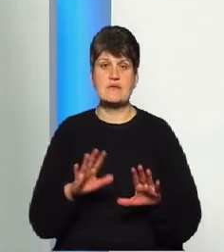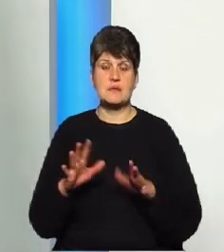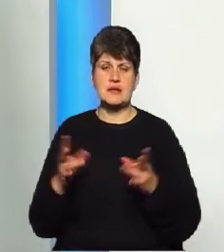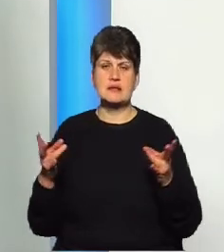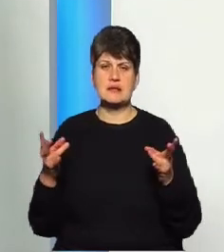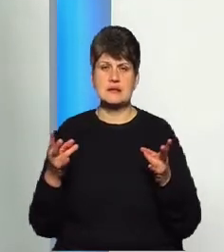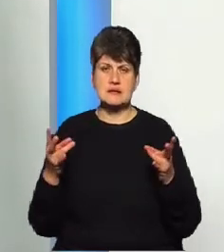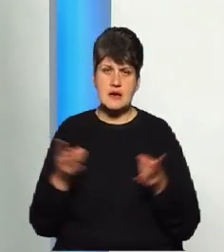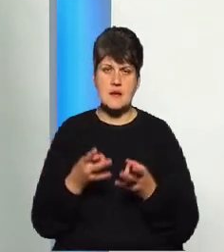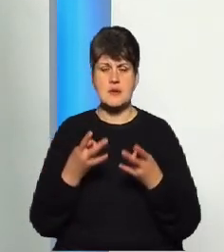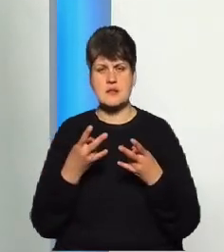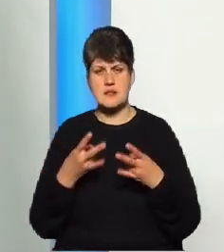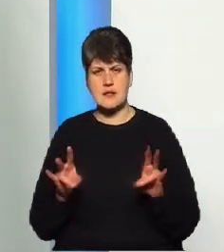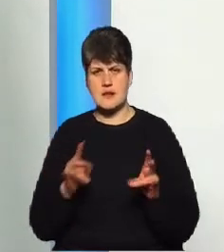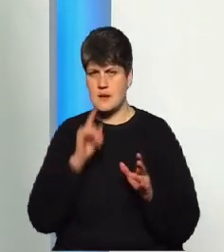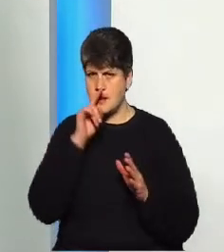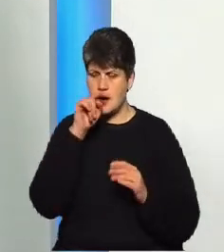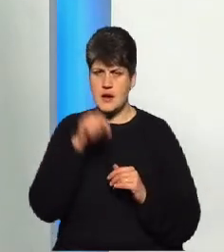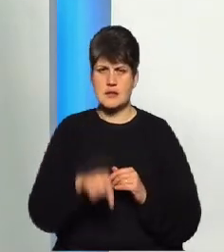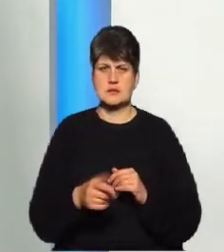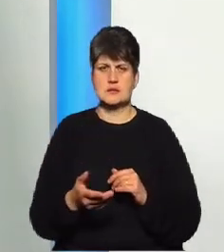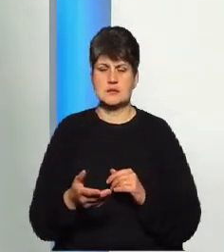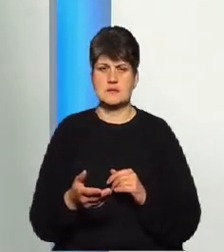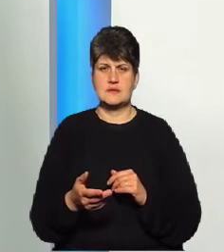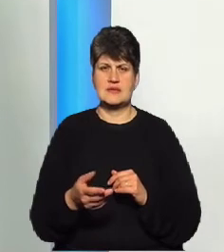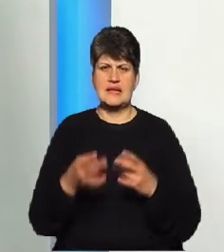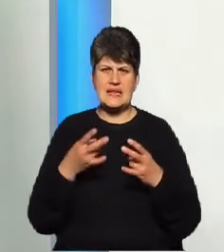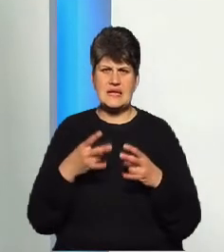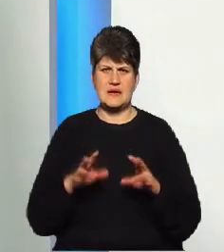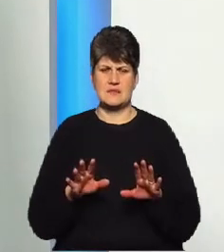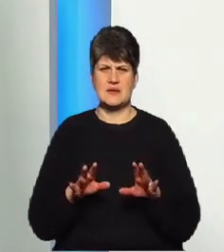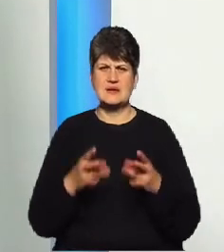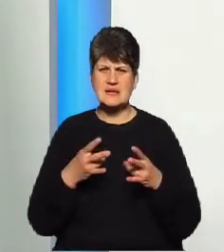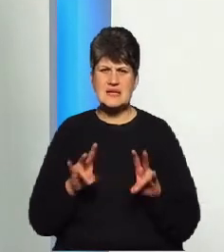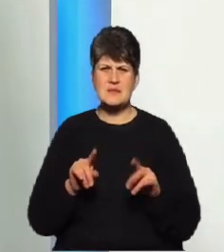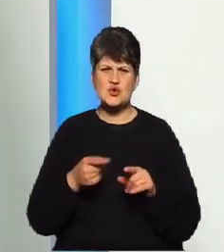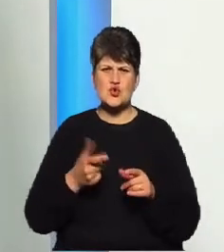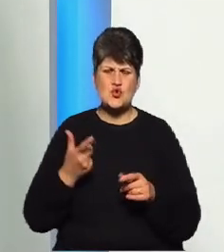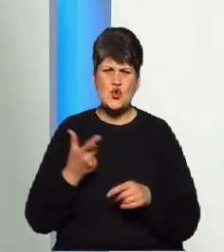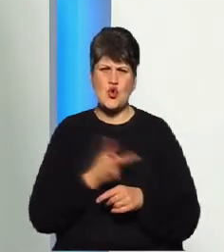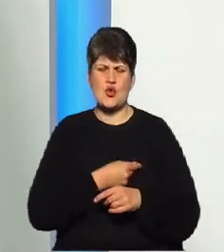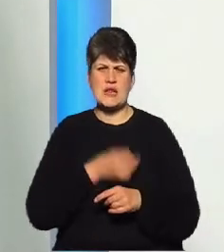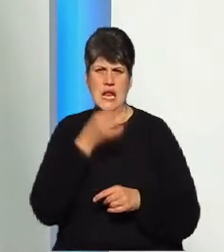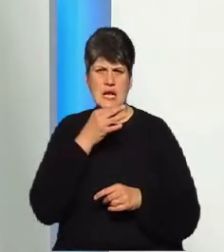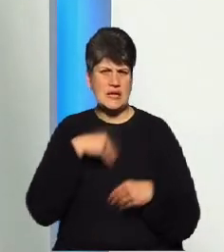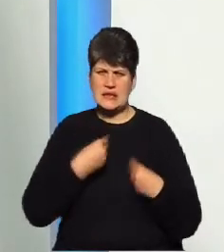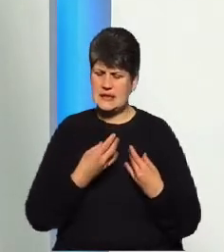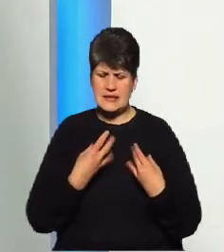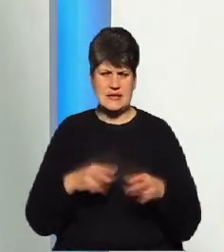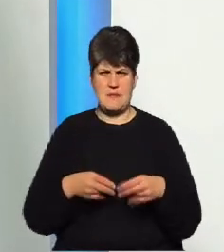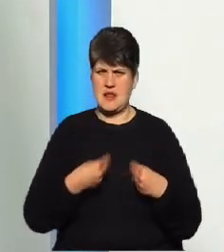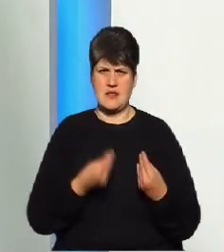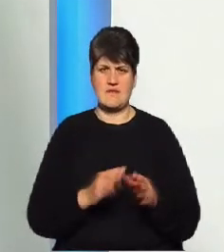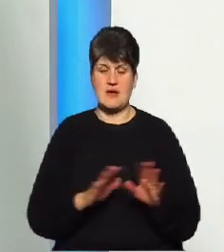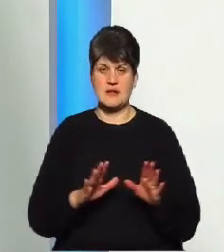туди, де не треба. Тобто, не треба щось колоти, ніяких ліків не треба давати. Максимум, що